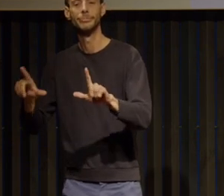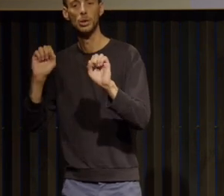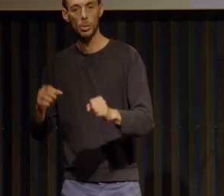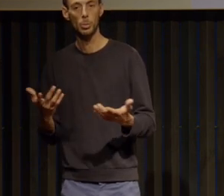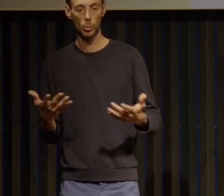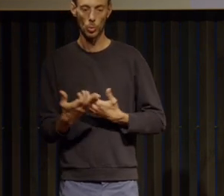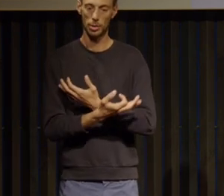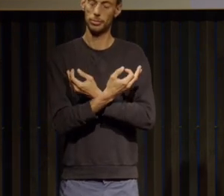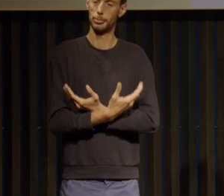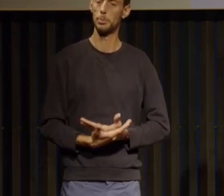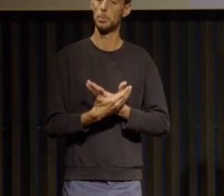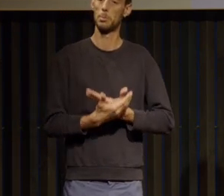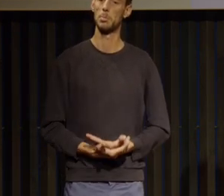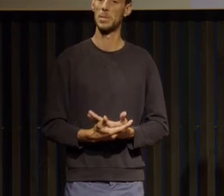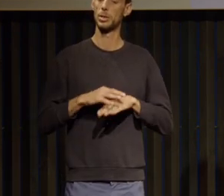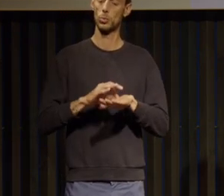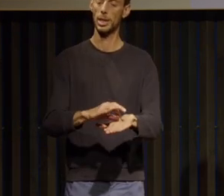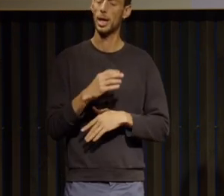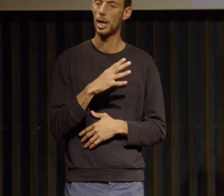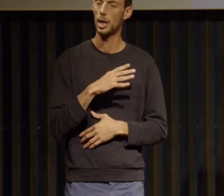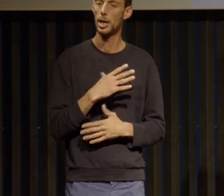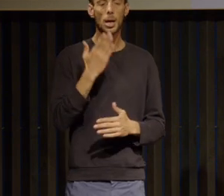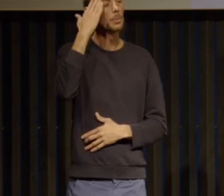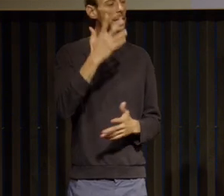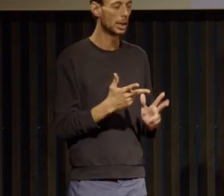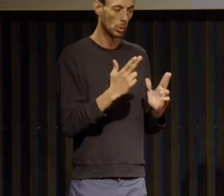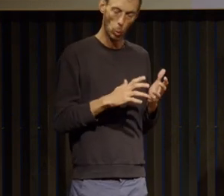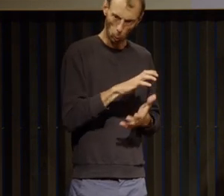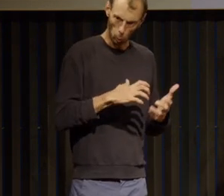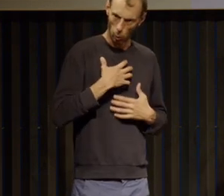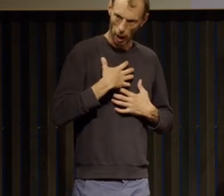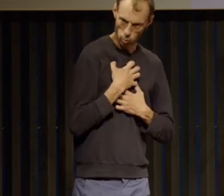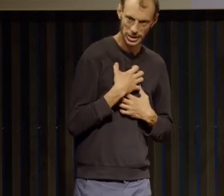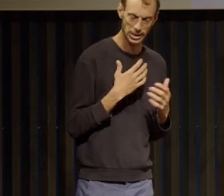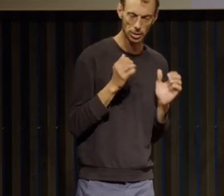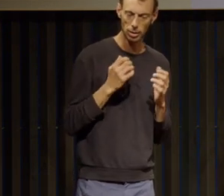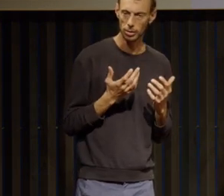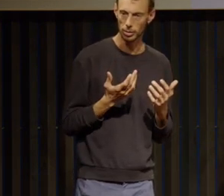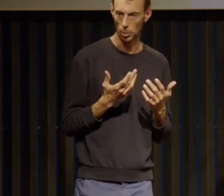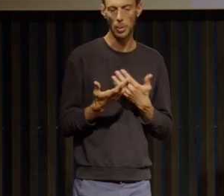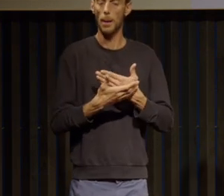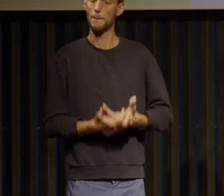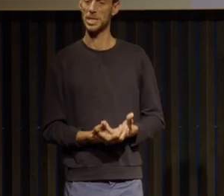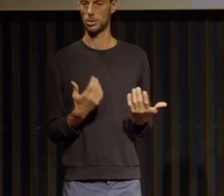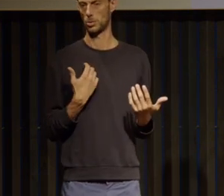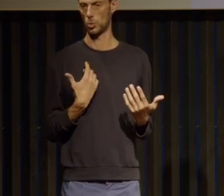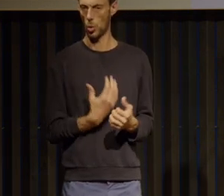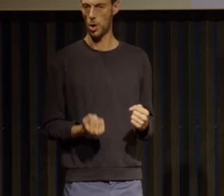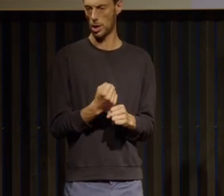compliqué où il peut y avoir beaucoup d'angoisse où j'ai vraiment créé ces méditations pour permettre à la lectrice de s'ancrer en fait dans